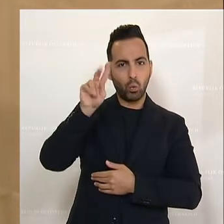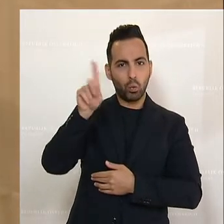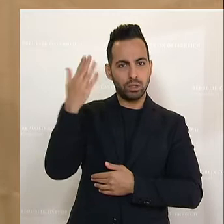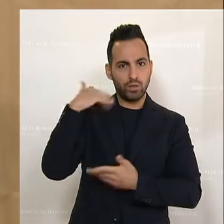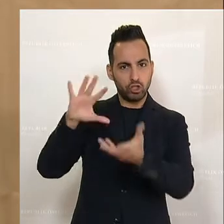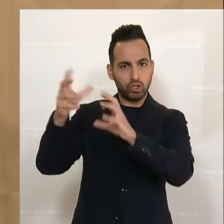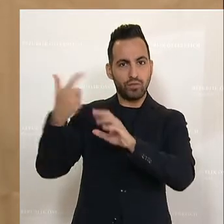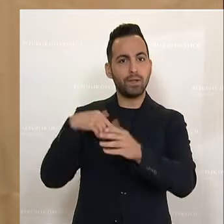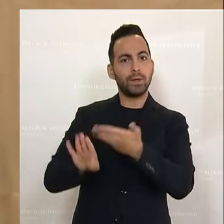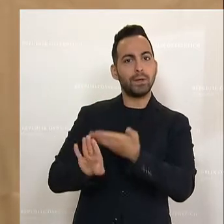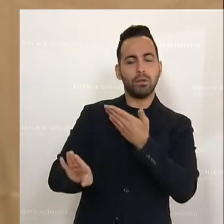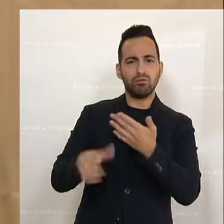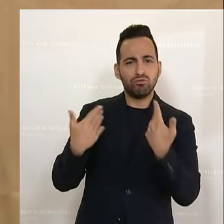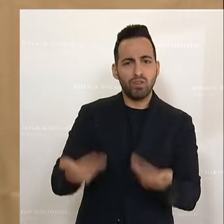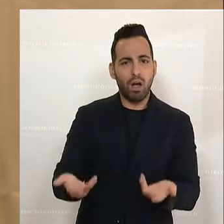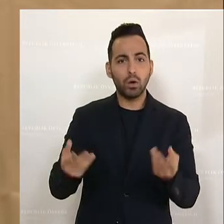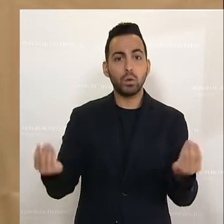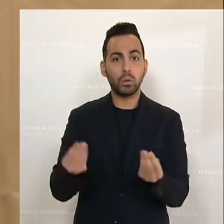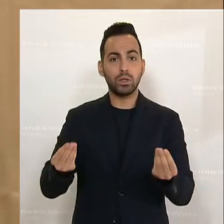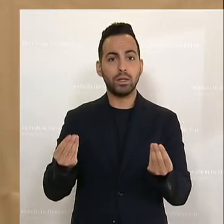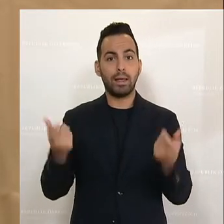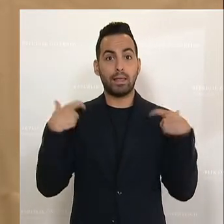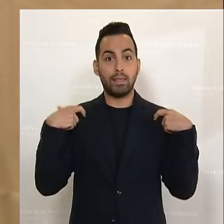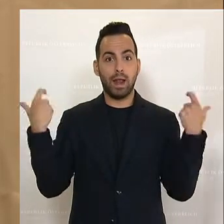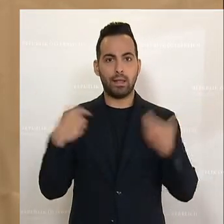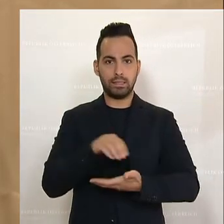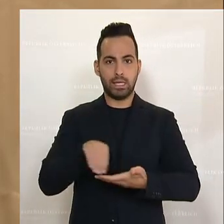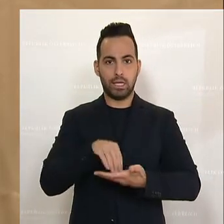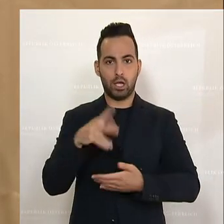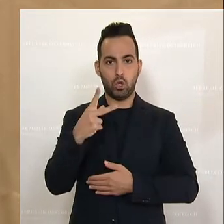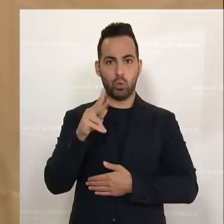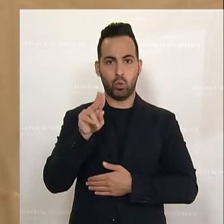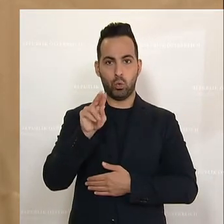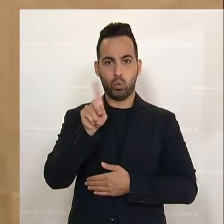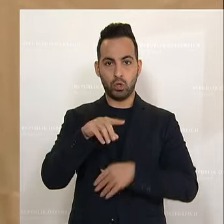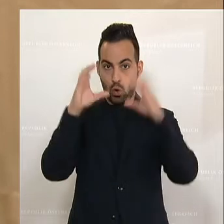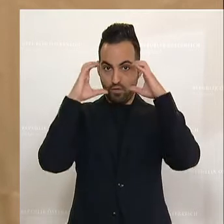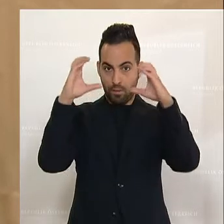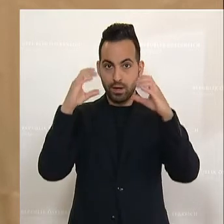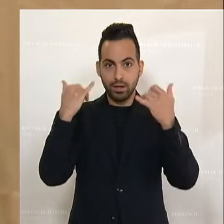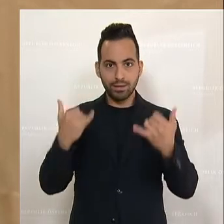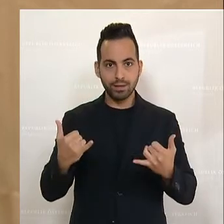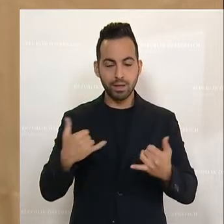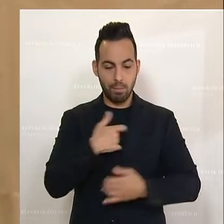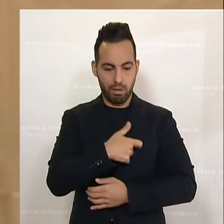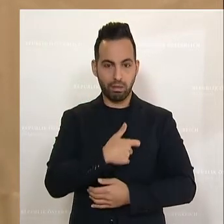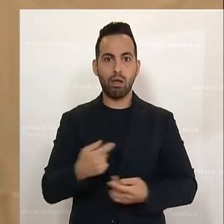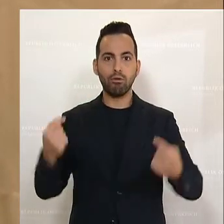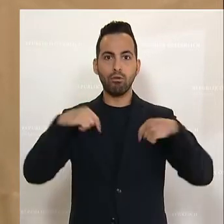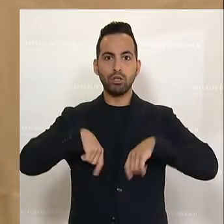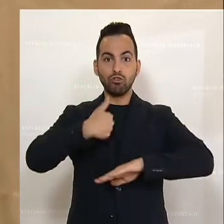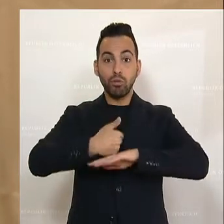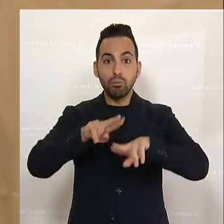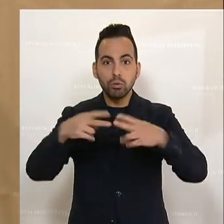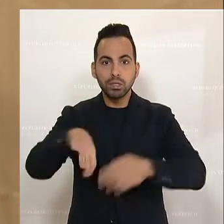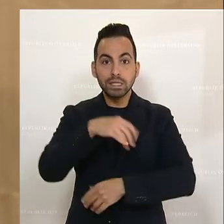ist ja nicht nur so, dass der Generalsekretär der Kurz-ÖVP heute der ÖVP-Parteichef und Bundeskanzler ist.